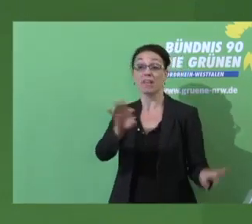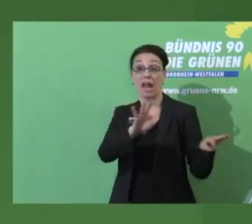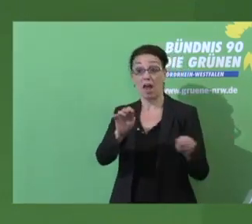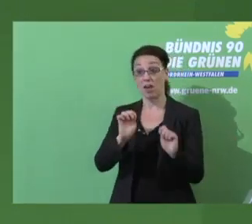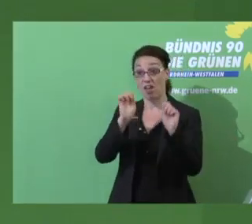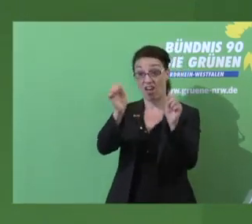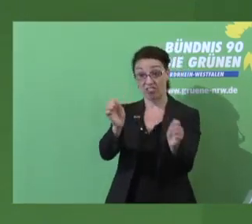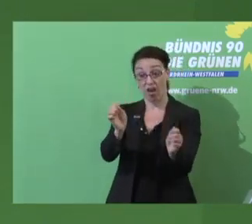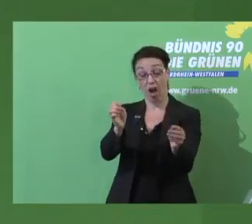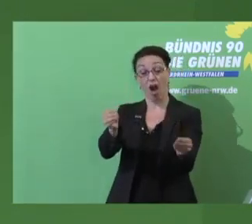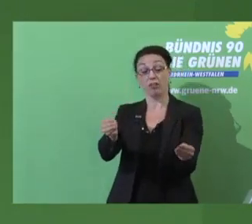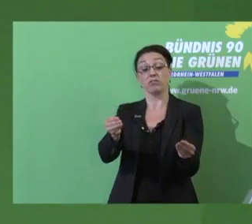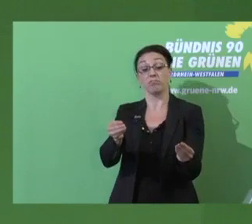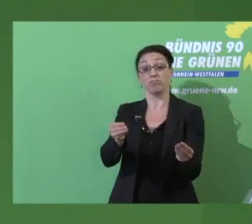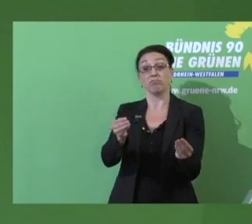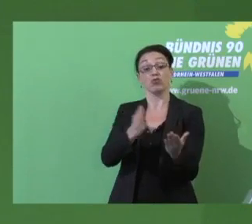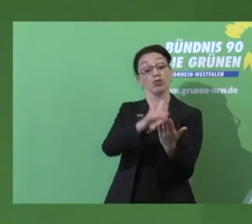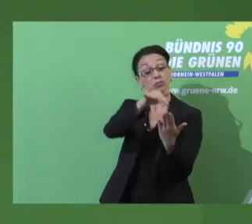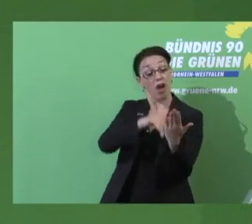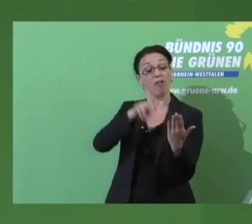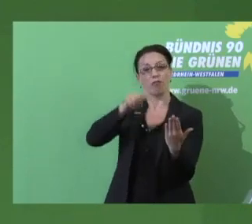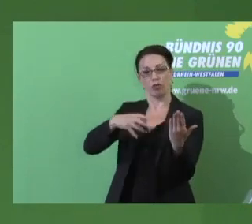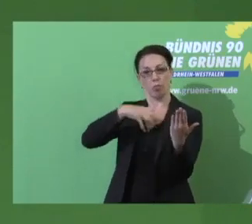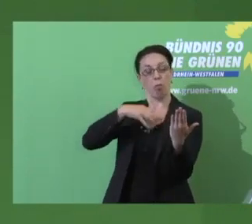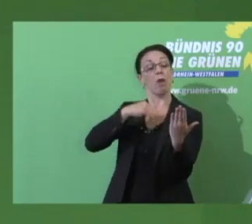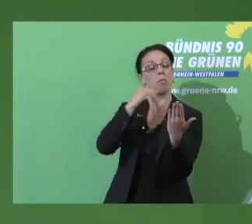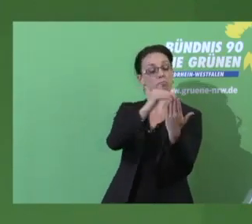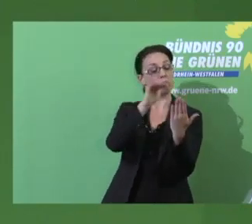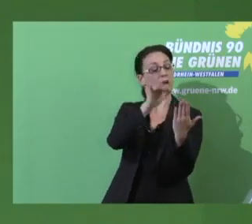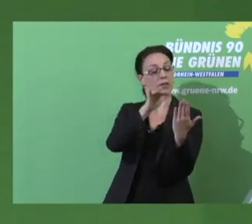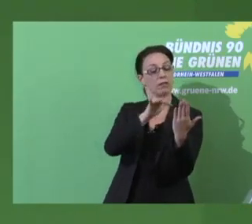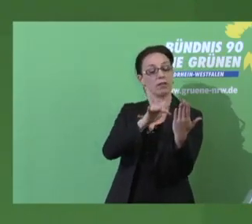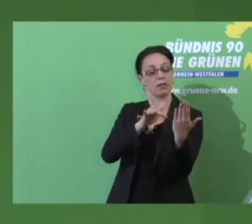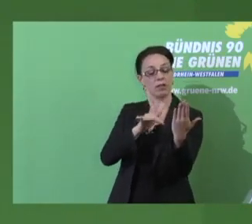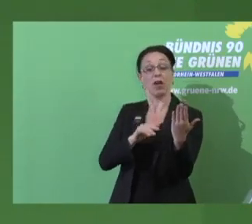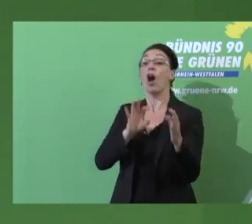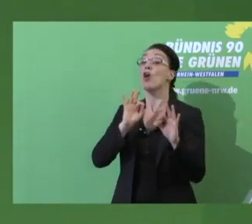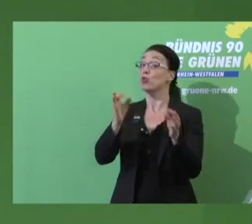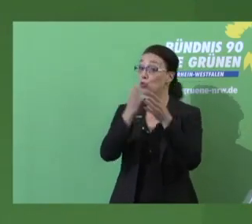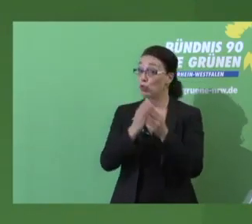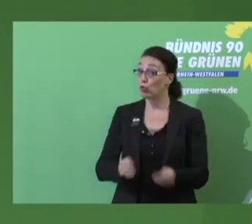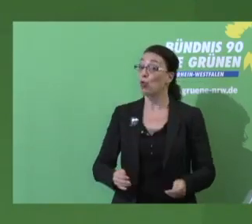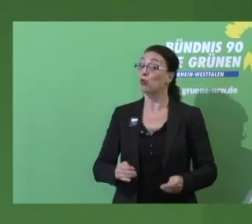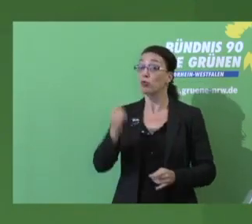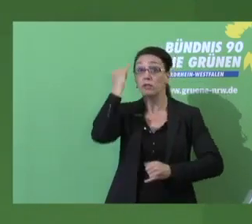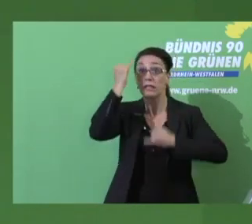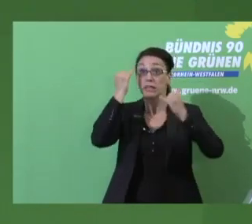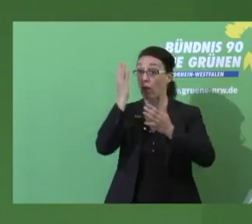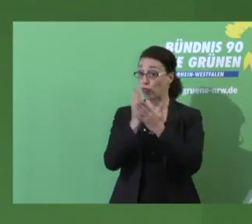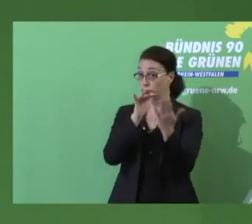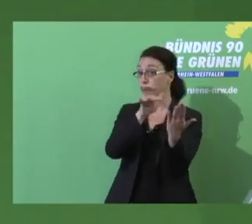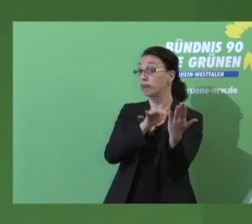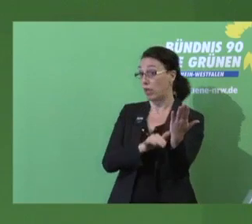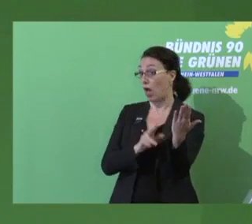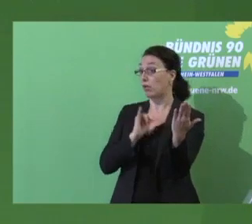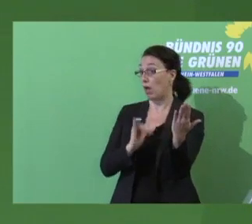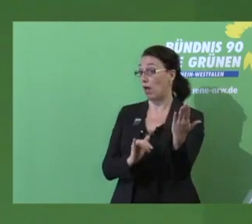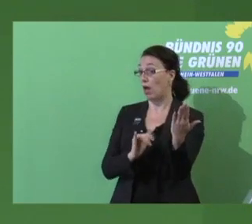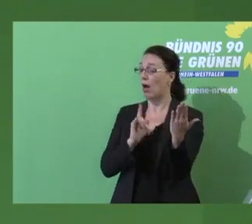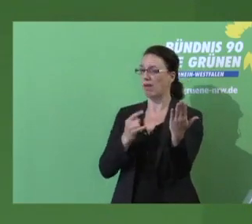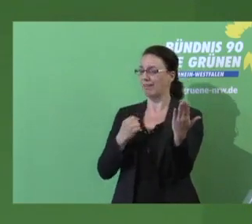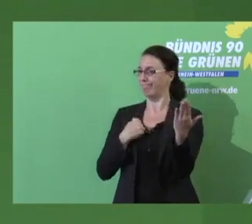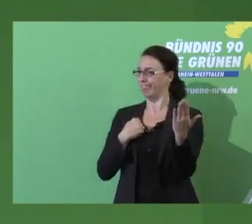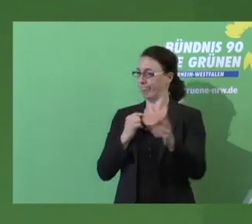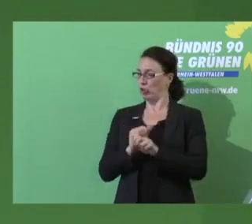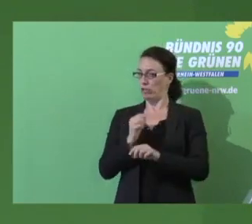Probleme zu einem großen Teil zutreffend beschrieben. Viele gute Lösungsansätze sind im Antrag des Landesvorstandes zu finden. Für mich aber ist trotzdem die